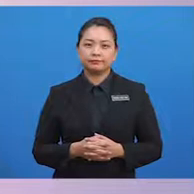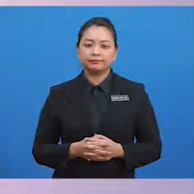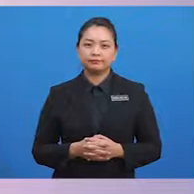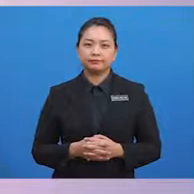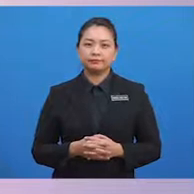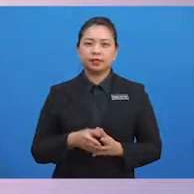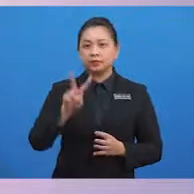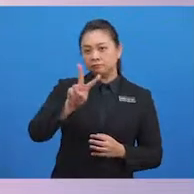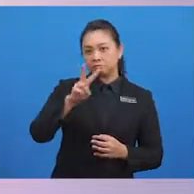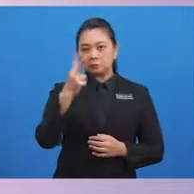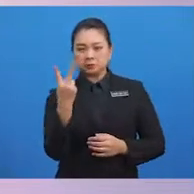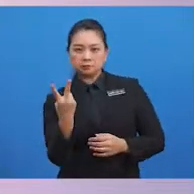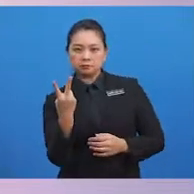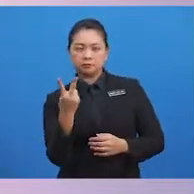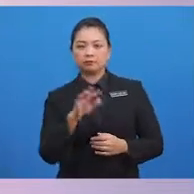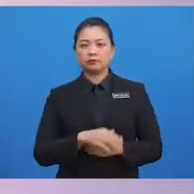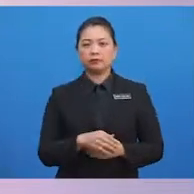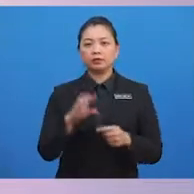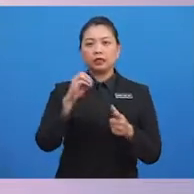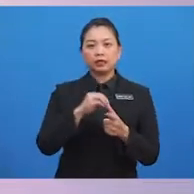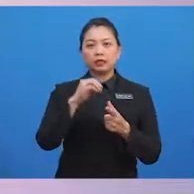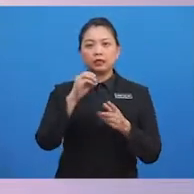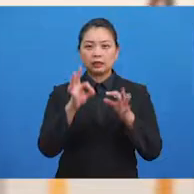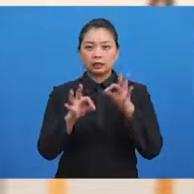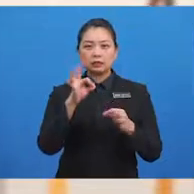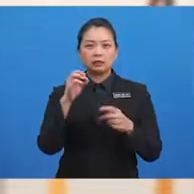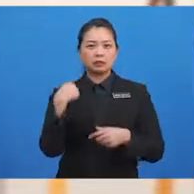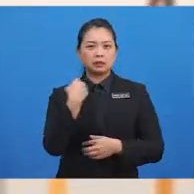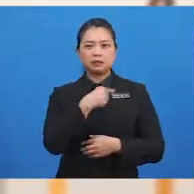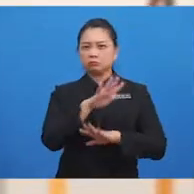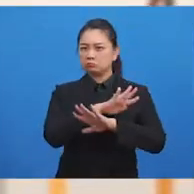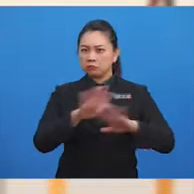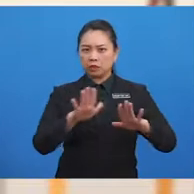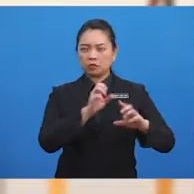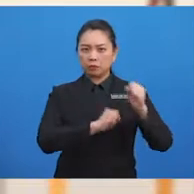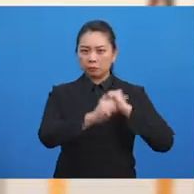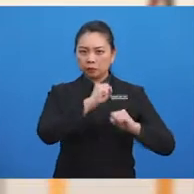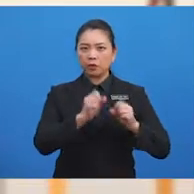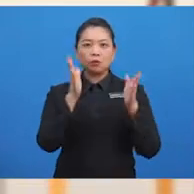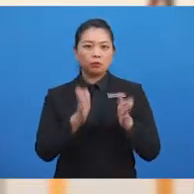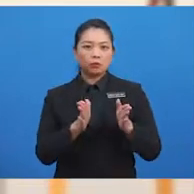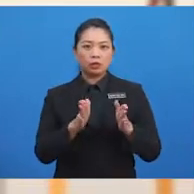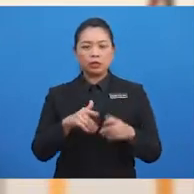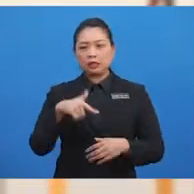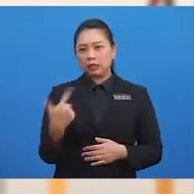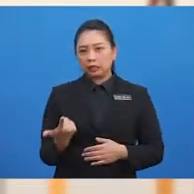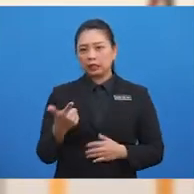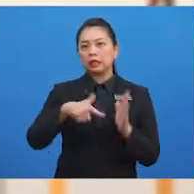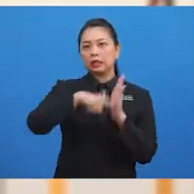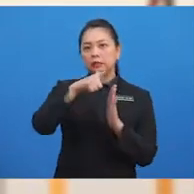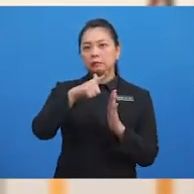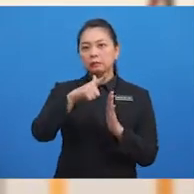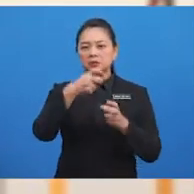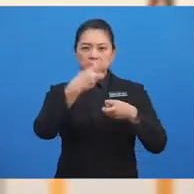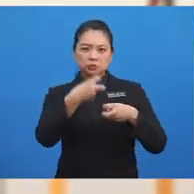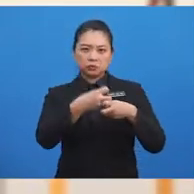Sebaliknya, Kalau kita tidak bersopan, Orang lain lebih sukar